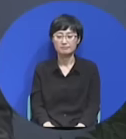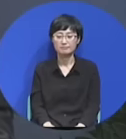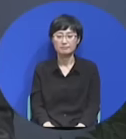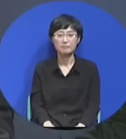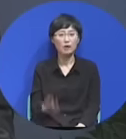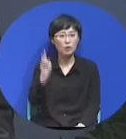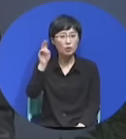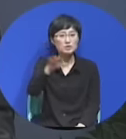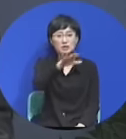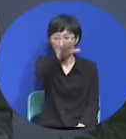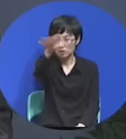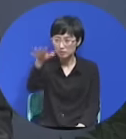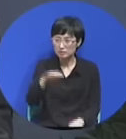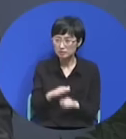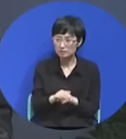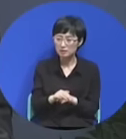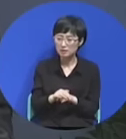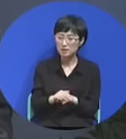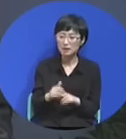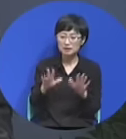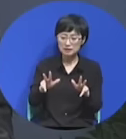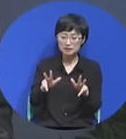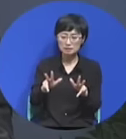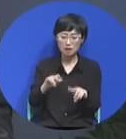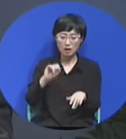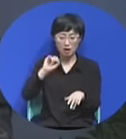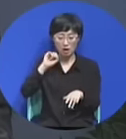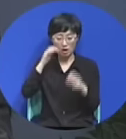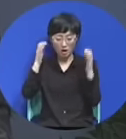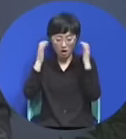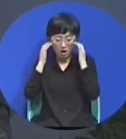혹시 여러분 큰 어림 당하고 계십니까